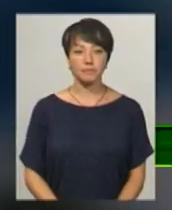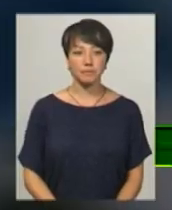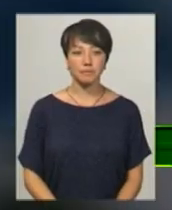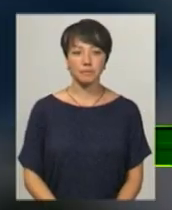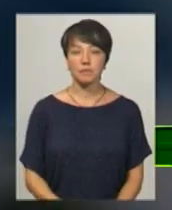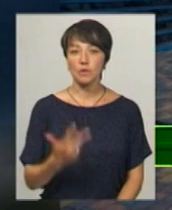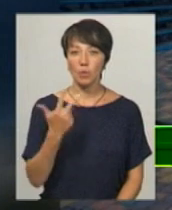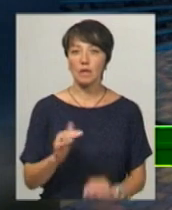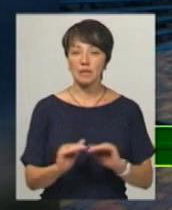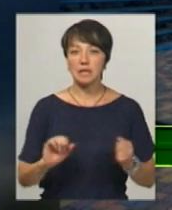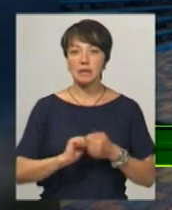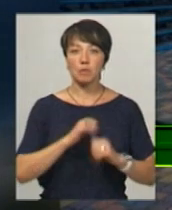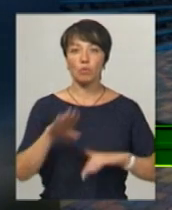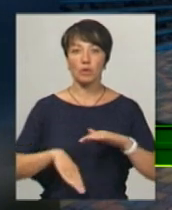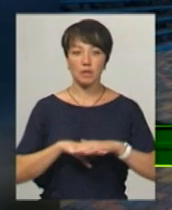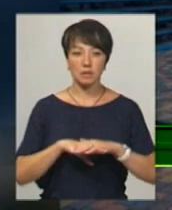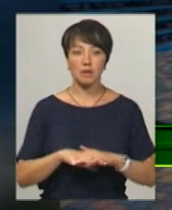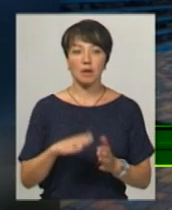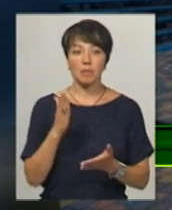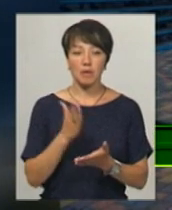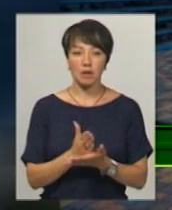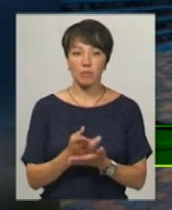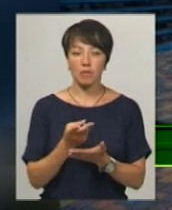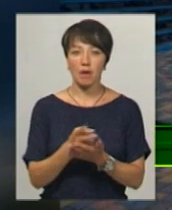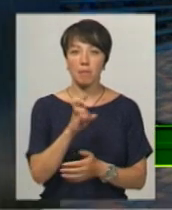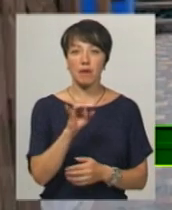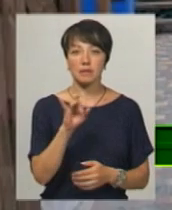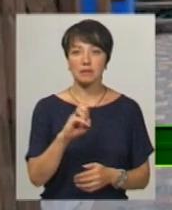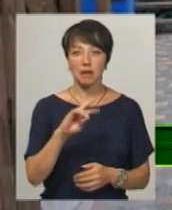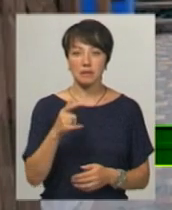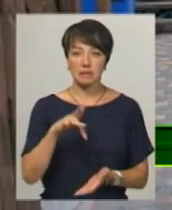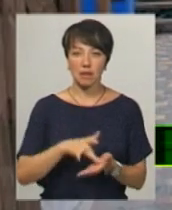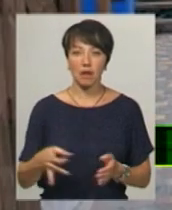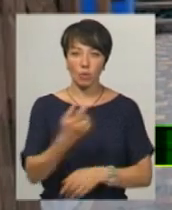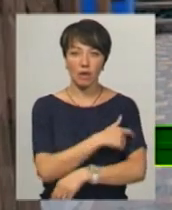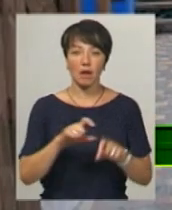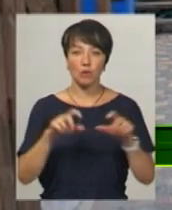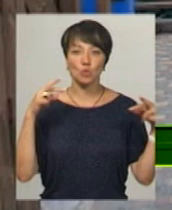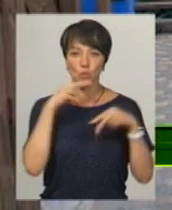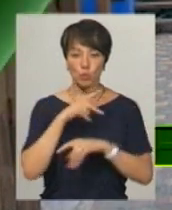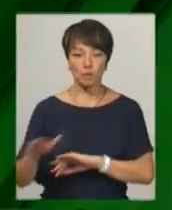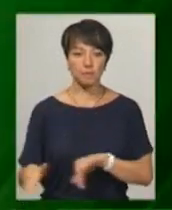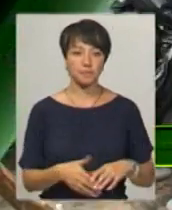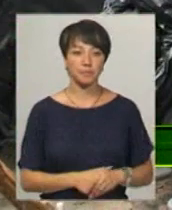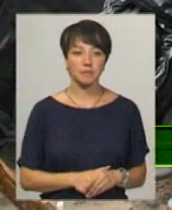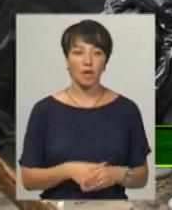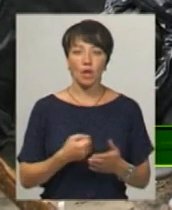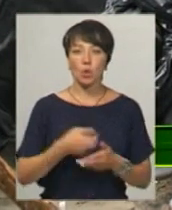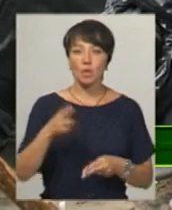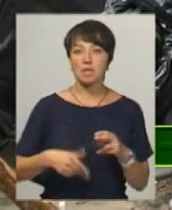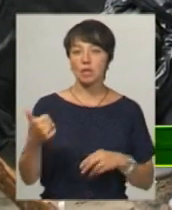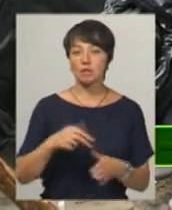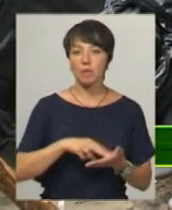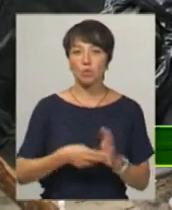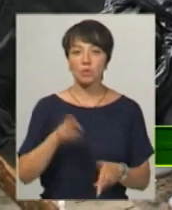Троє дітей з Кам'яйця Подільського перебувають у Березанській центральній районній лікарні з утруєнням. До кінця тижня